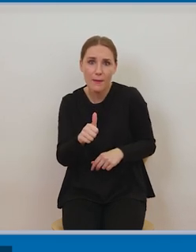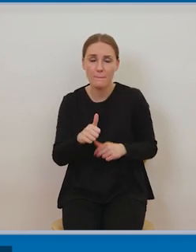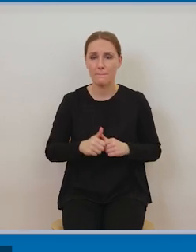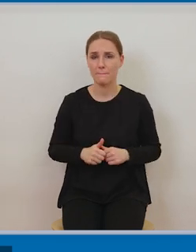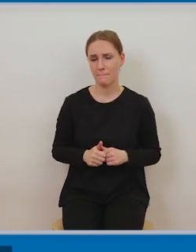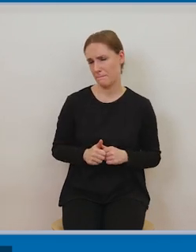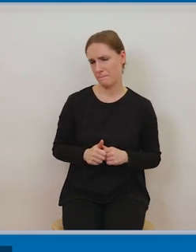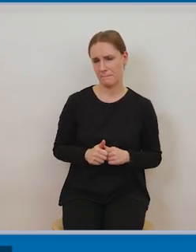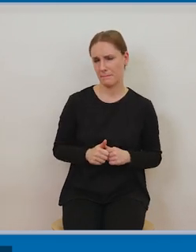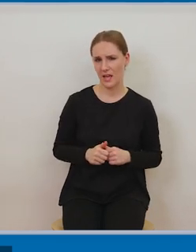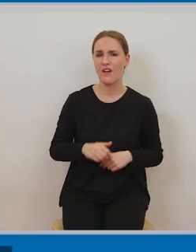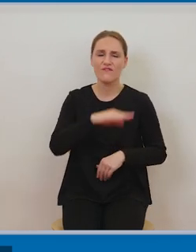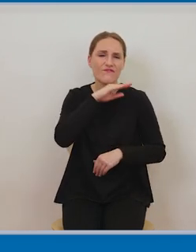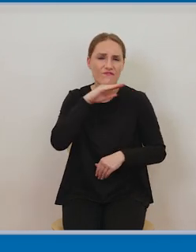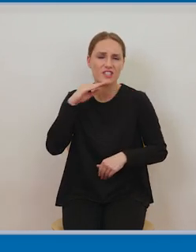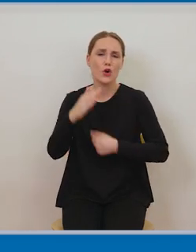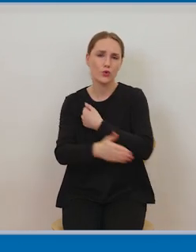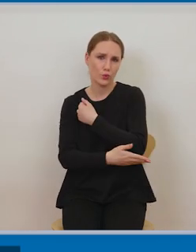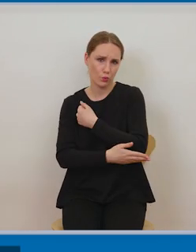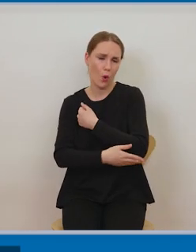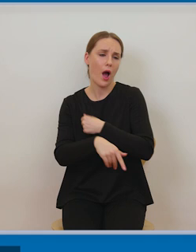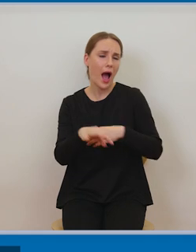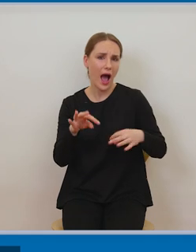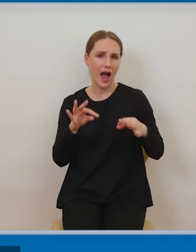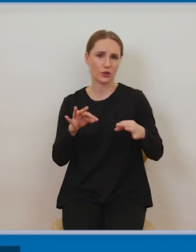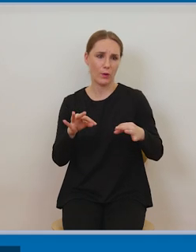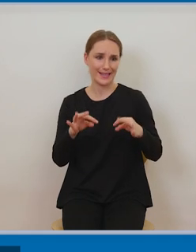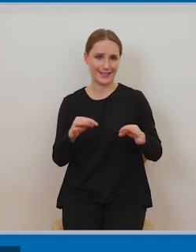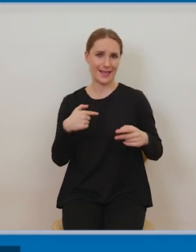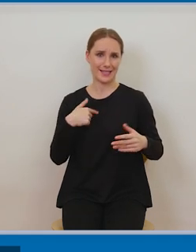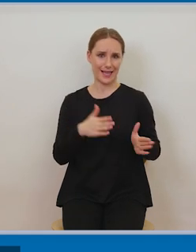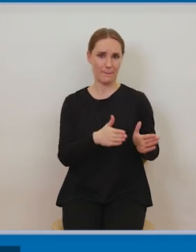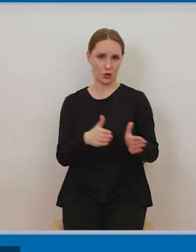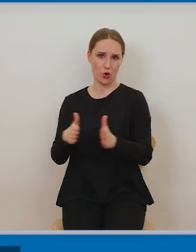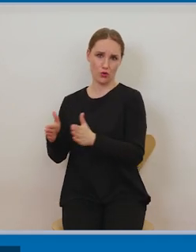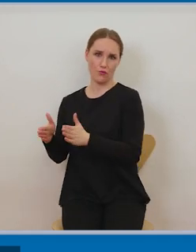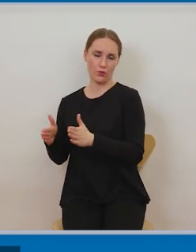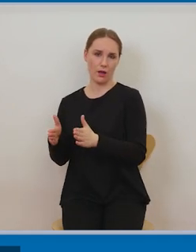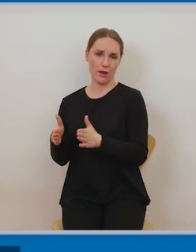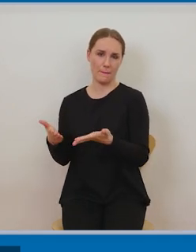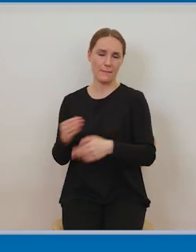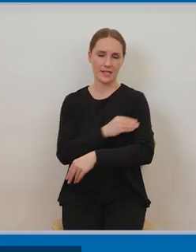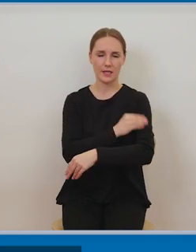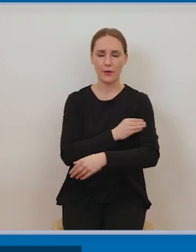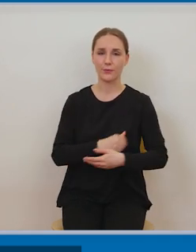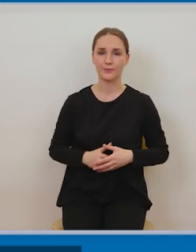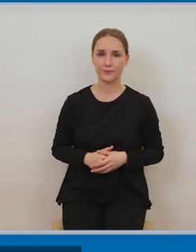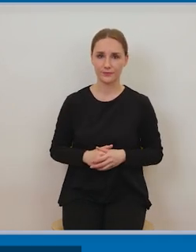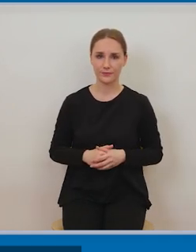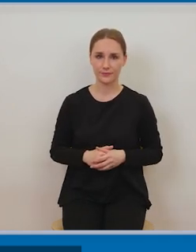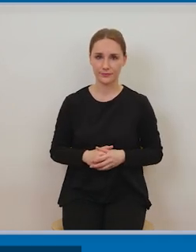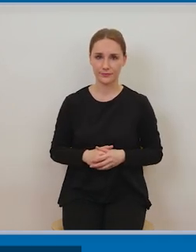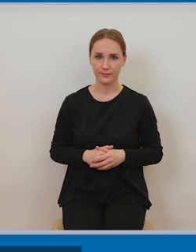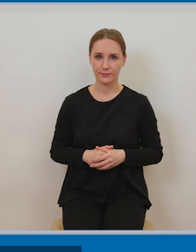dla osób z niepełnosprawnością. No więc przede wszystkim przygotowywane mogą być materiały w formie elektronicznej. Materiały